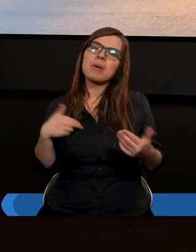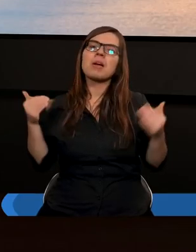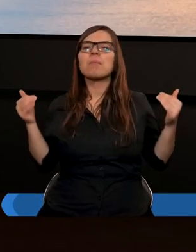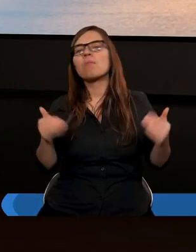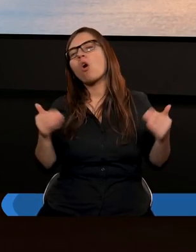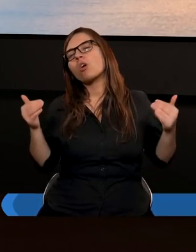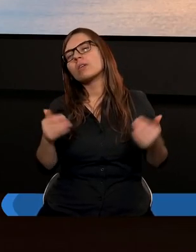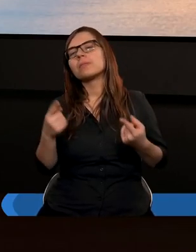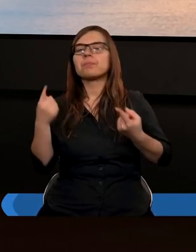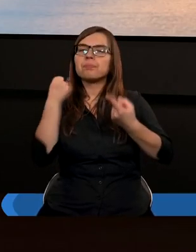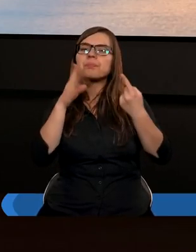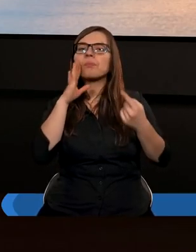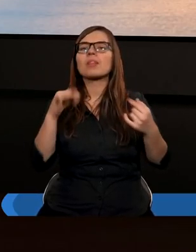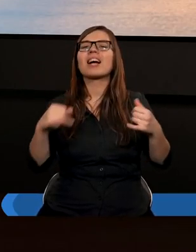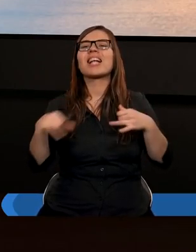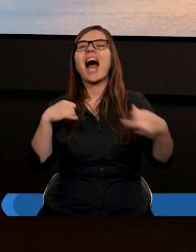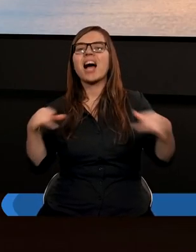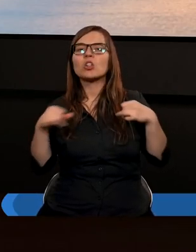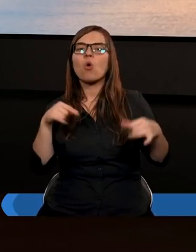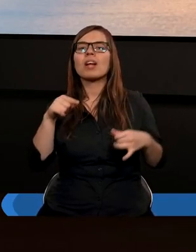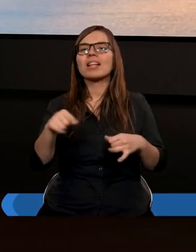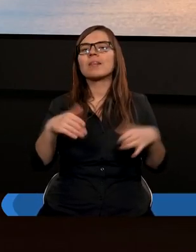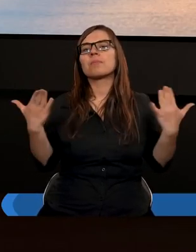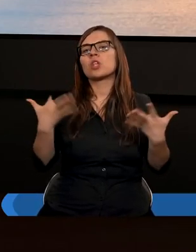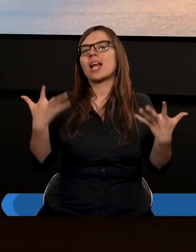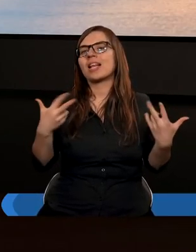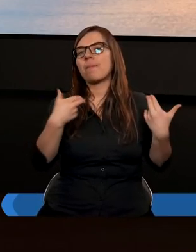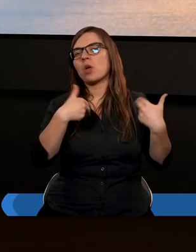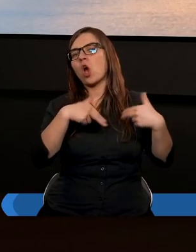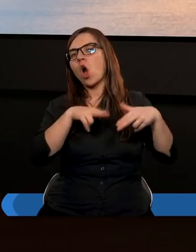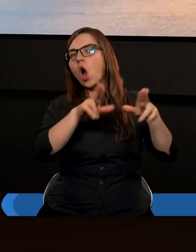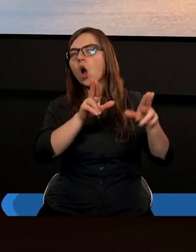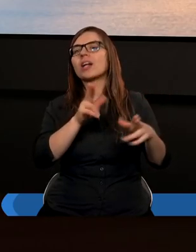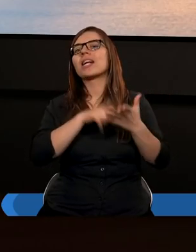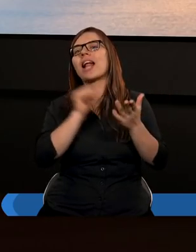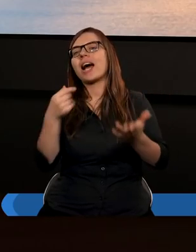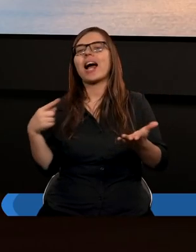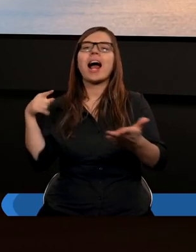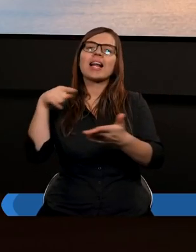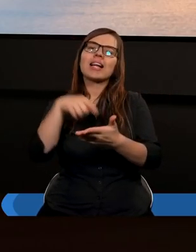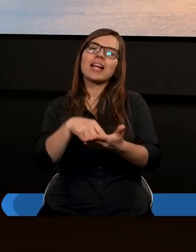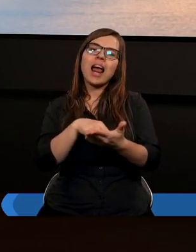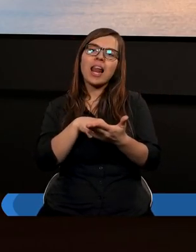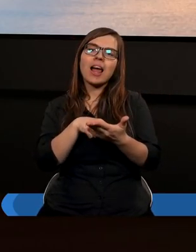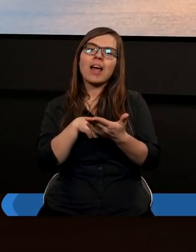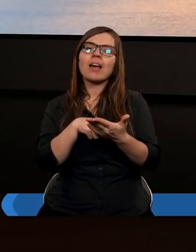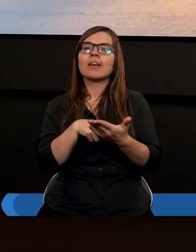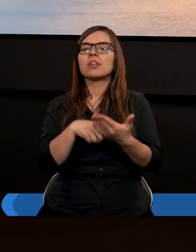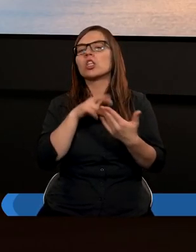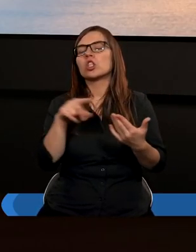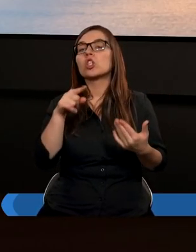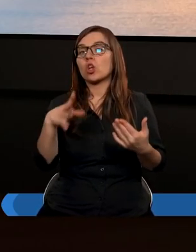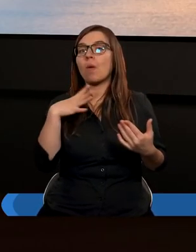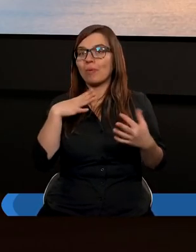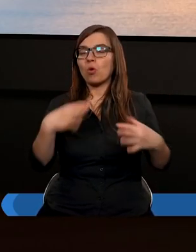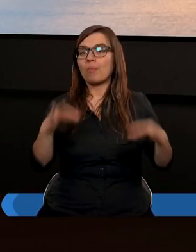tak dysponować tym, gdzie chcemy oddać, na jakie cele? Czy to